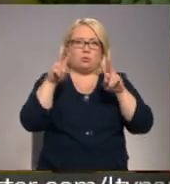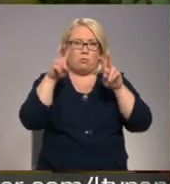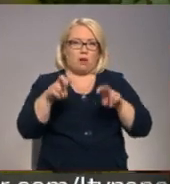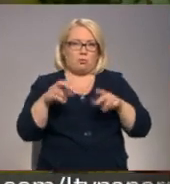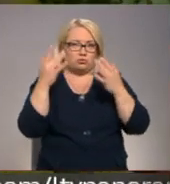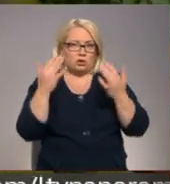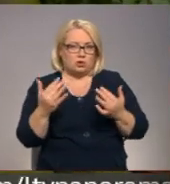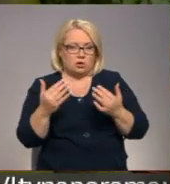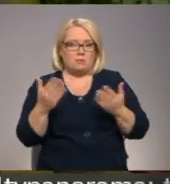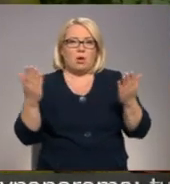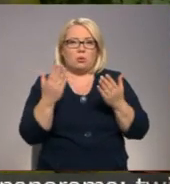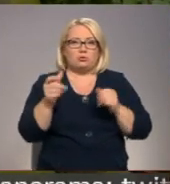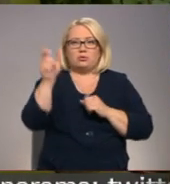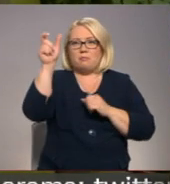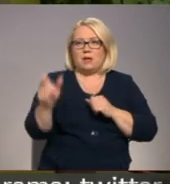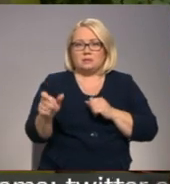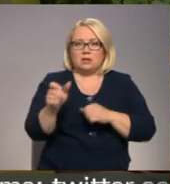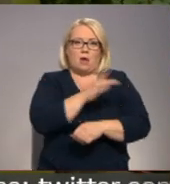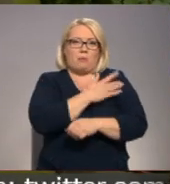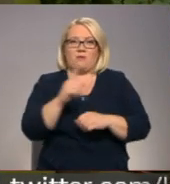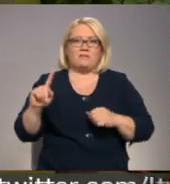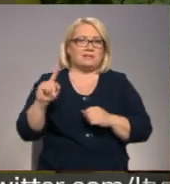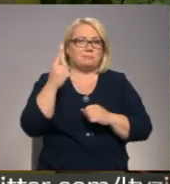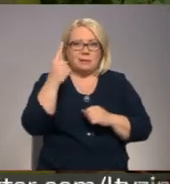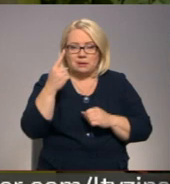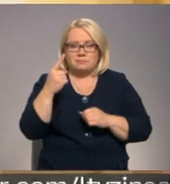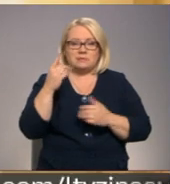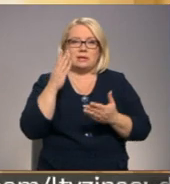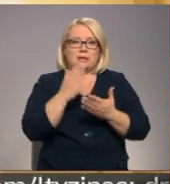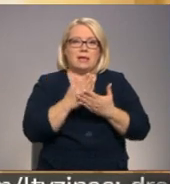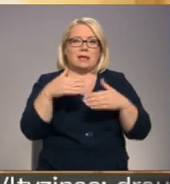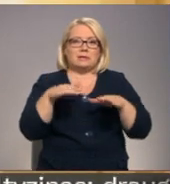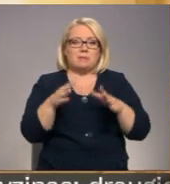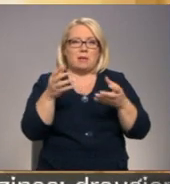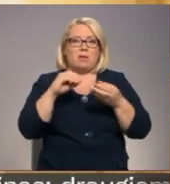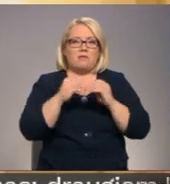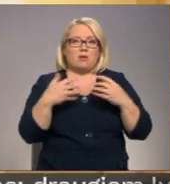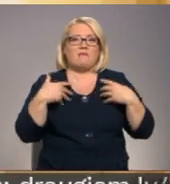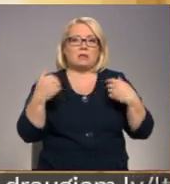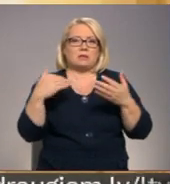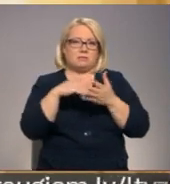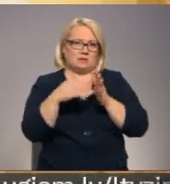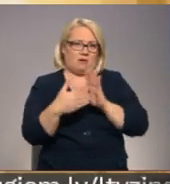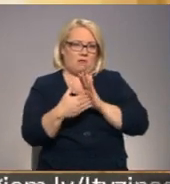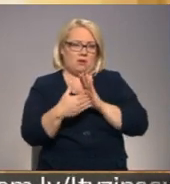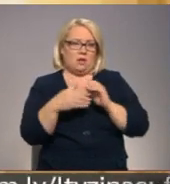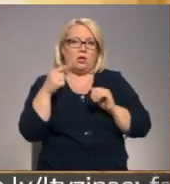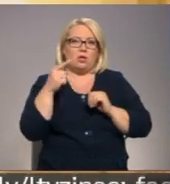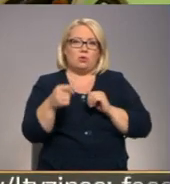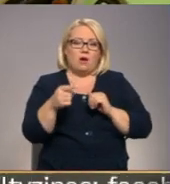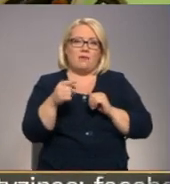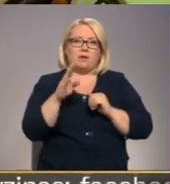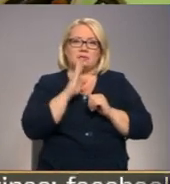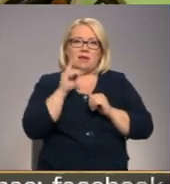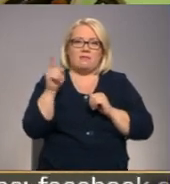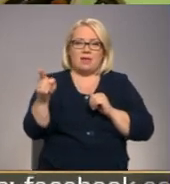Savukārt tas, kurš pacients nodeļā tiek apkalpots vispirms, tiek izlemts, ņemot vērā veselības stāvokli. To vai arī tas semēj